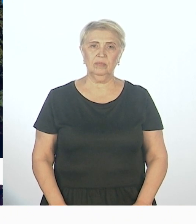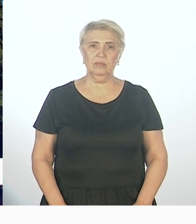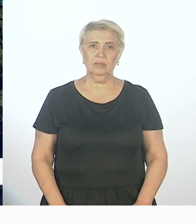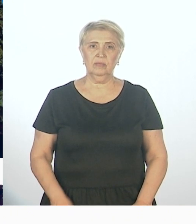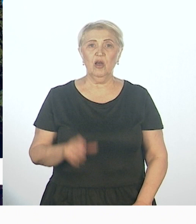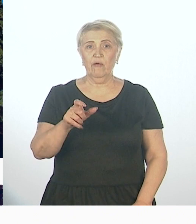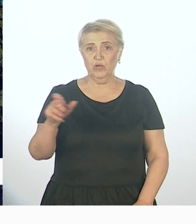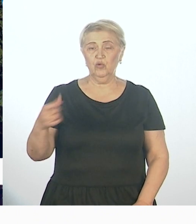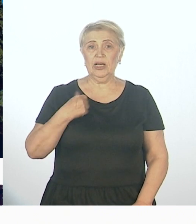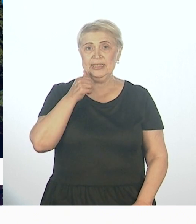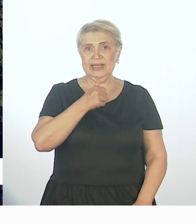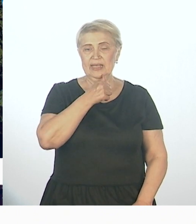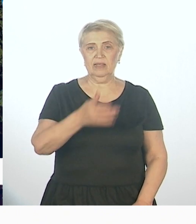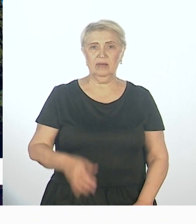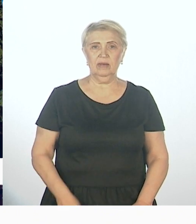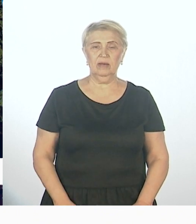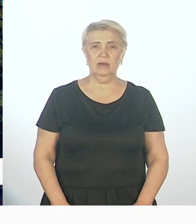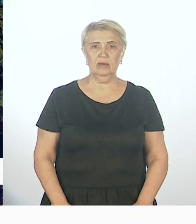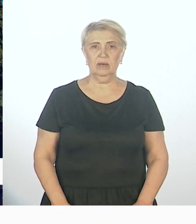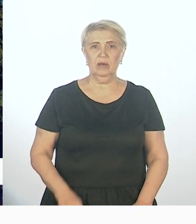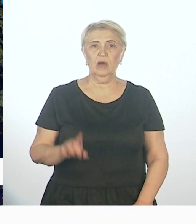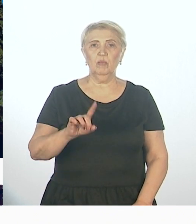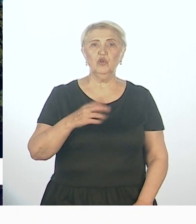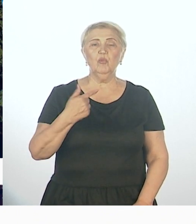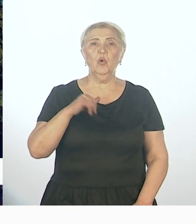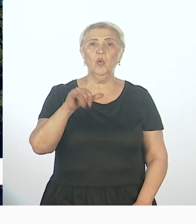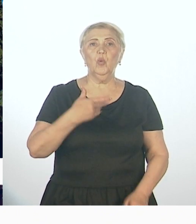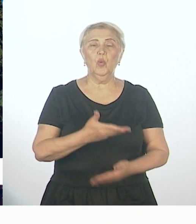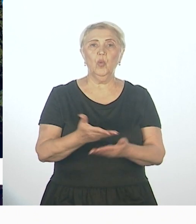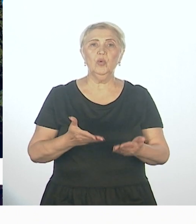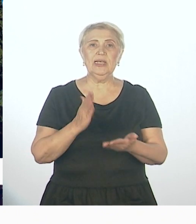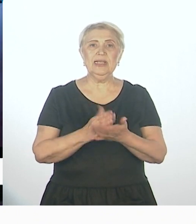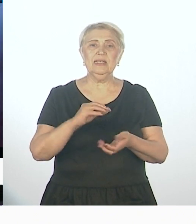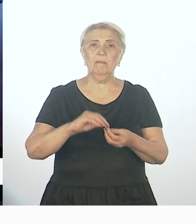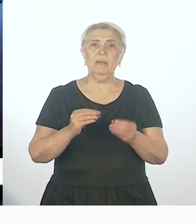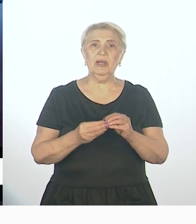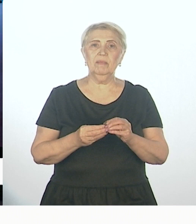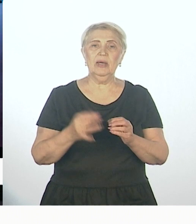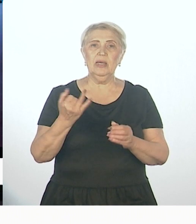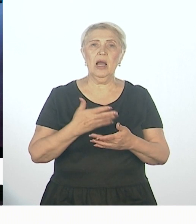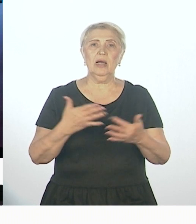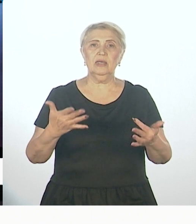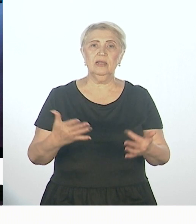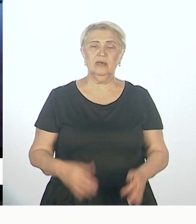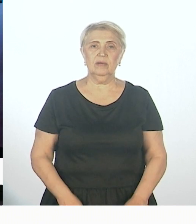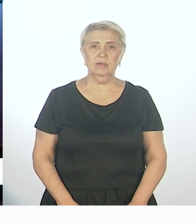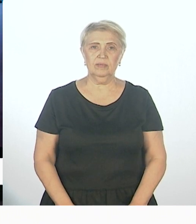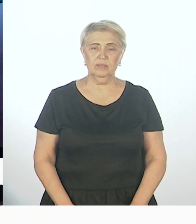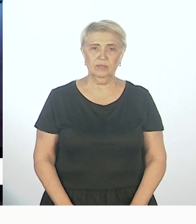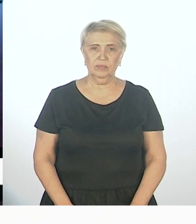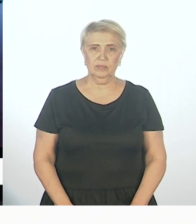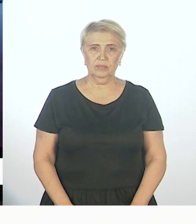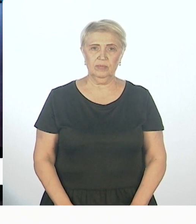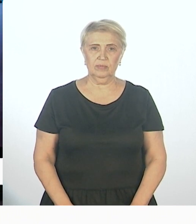В людях. Ну, то есть, почему у нас... У нас, давайте так, да, наверное, есть проблемы и какие-то такие точки роста, это все мы обсудим, да, но,